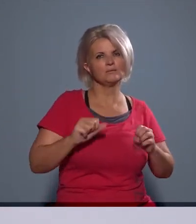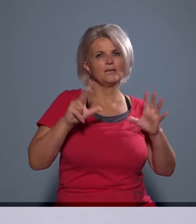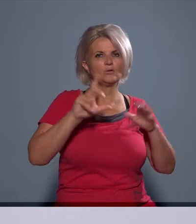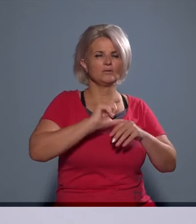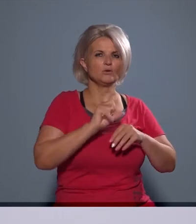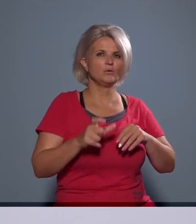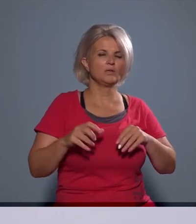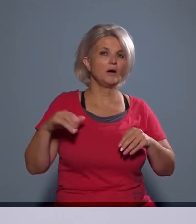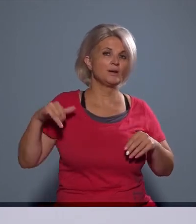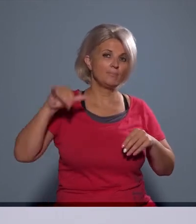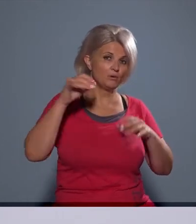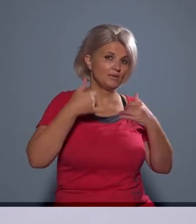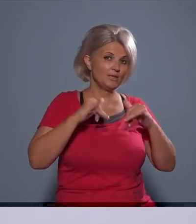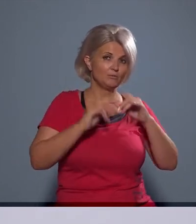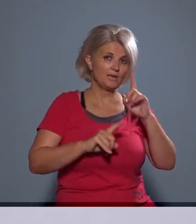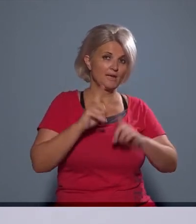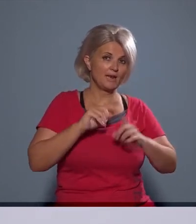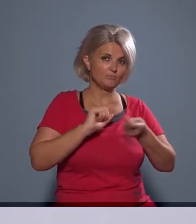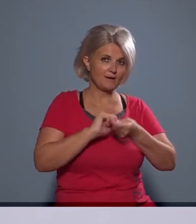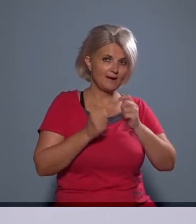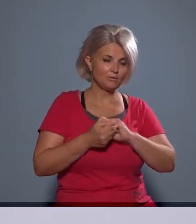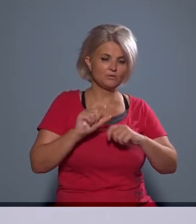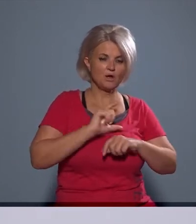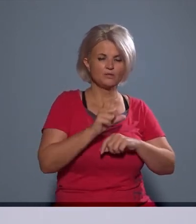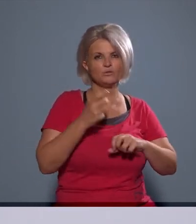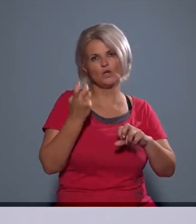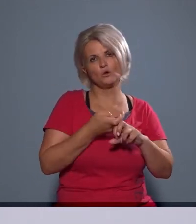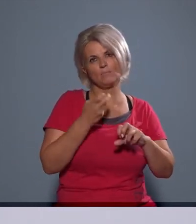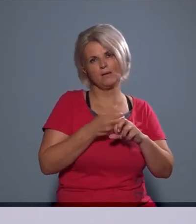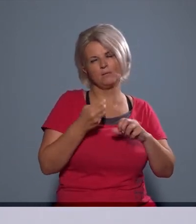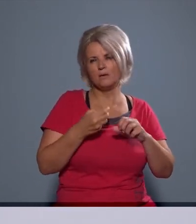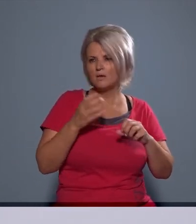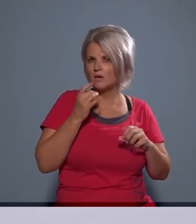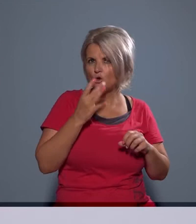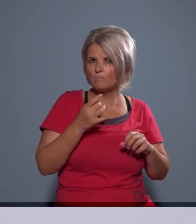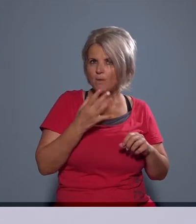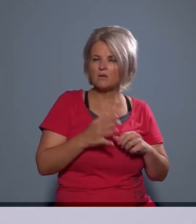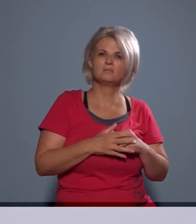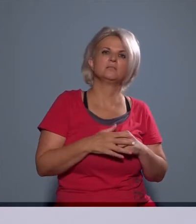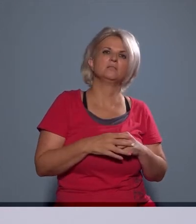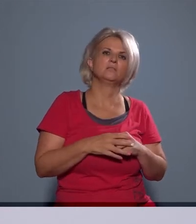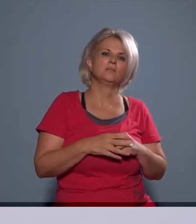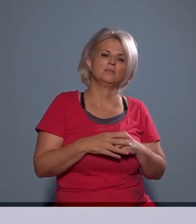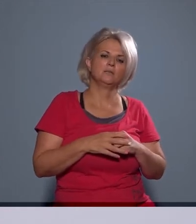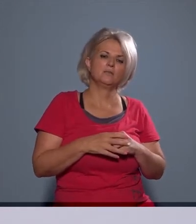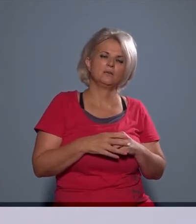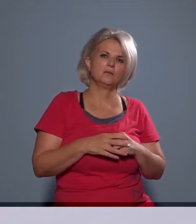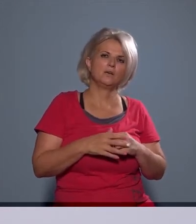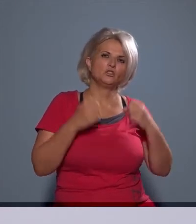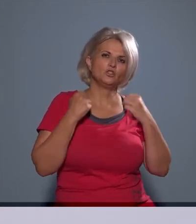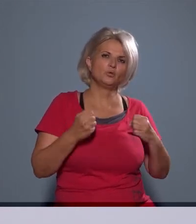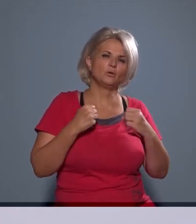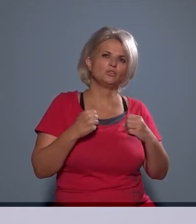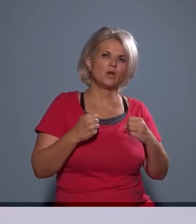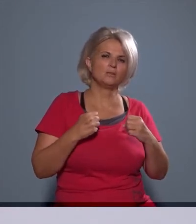mióta a repülési indulási eljárások megváltoztak, azóta külbányát még fokozottabban, sőt bizonyos területeken és időszakokban nagyon súlyosan